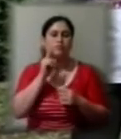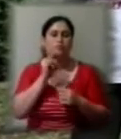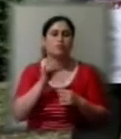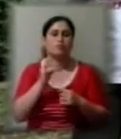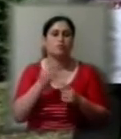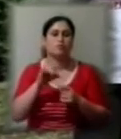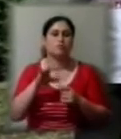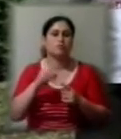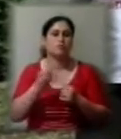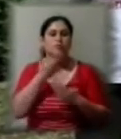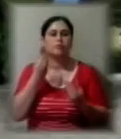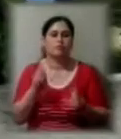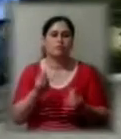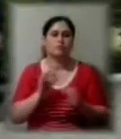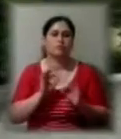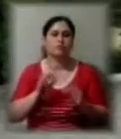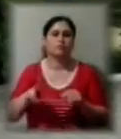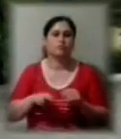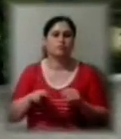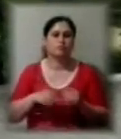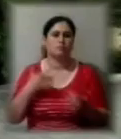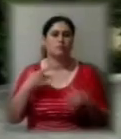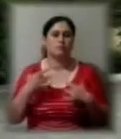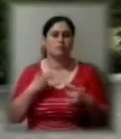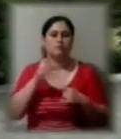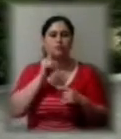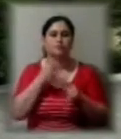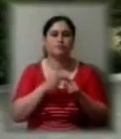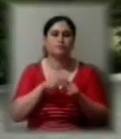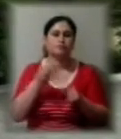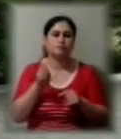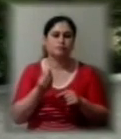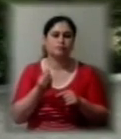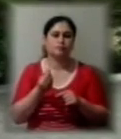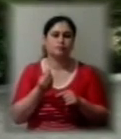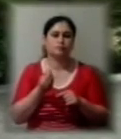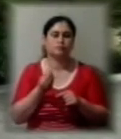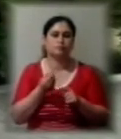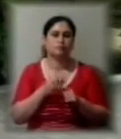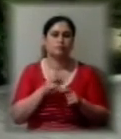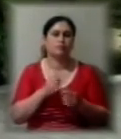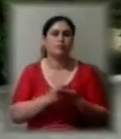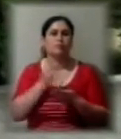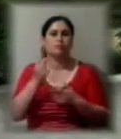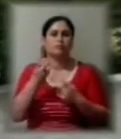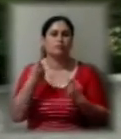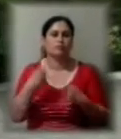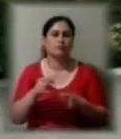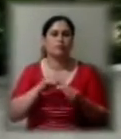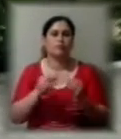грошей, говорить директор театру. Поки що ці кошти перенаправлені на інші проблеми обласні.